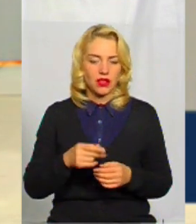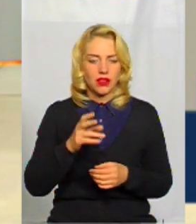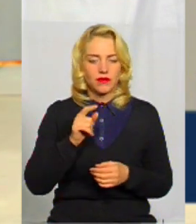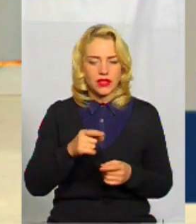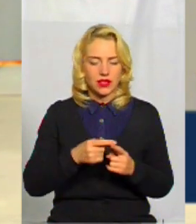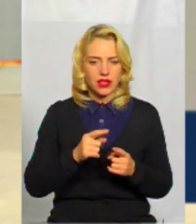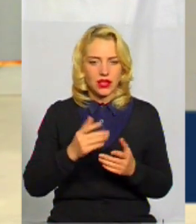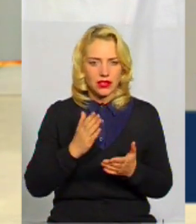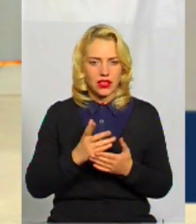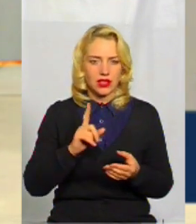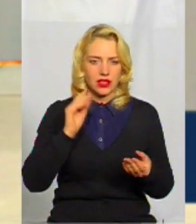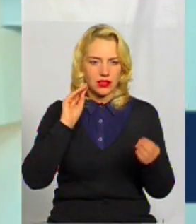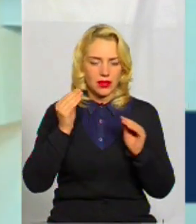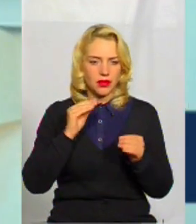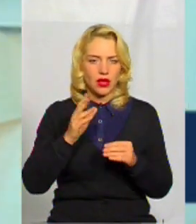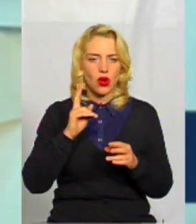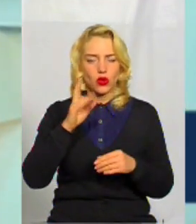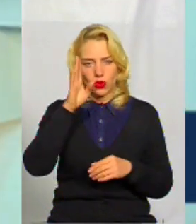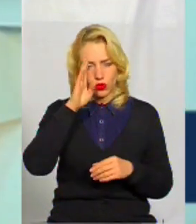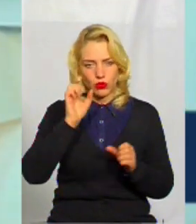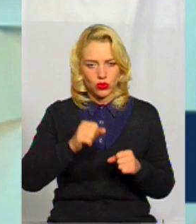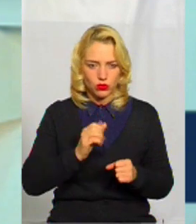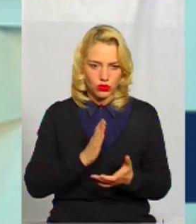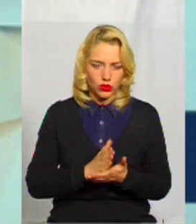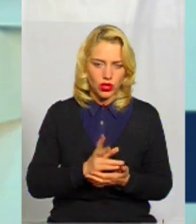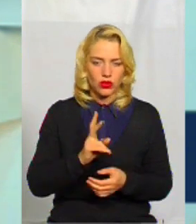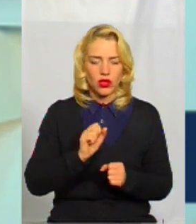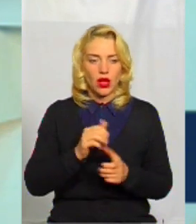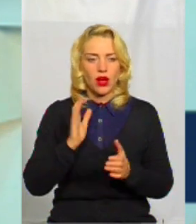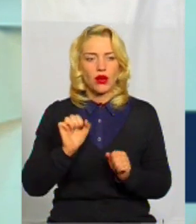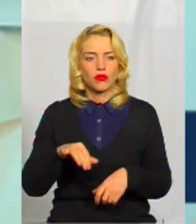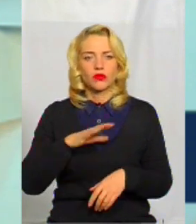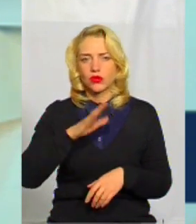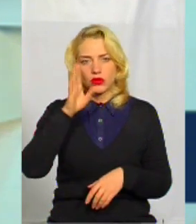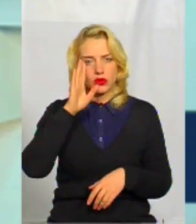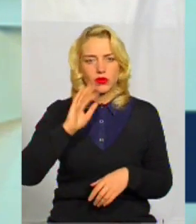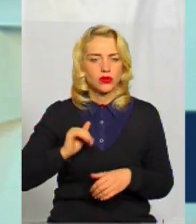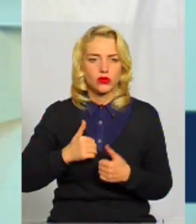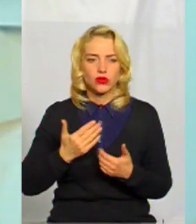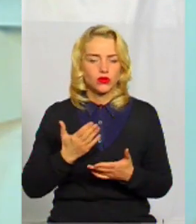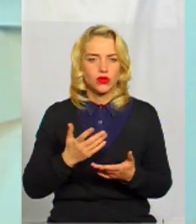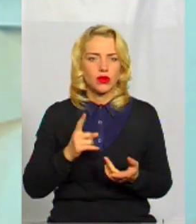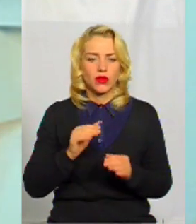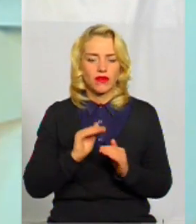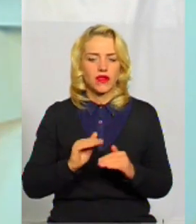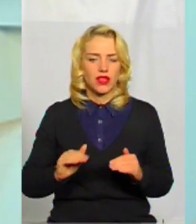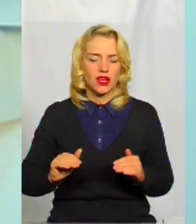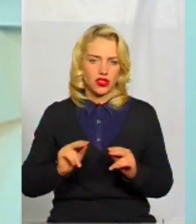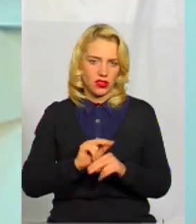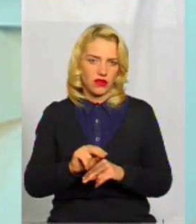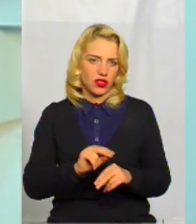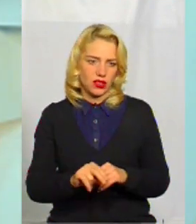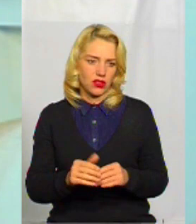хлопців теж є суспільний тиск, ким їм бути. А можливо, він хоче бути, не знаю, у дитячому садочку